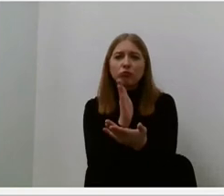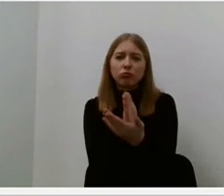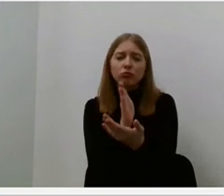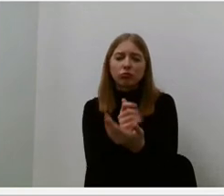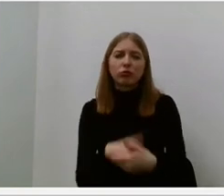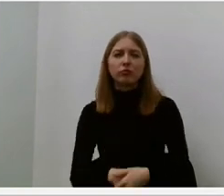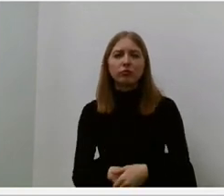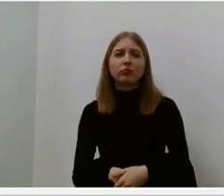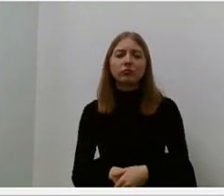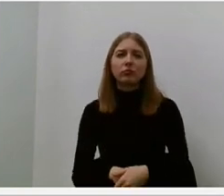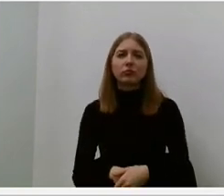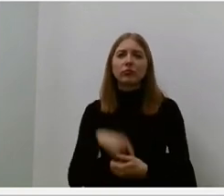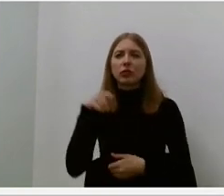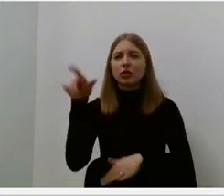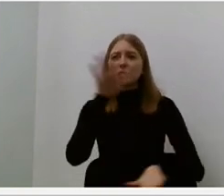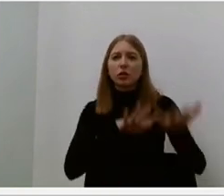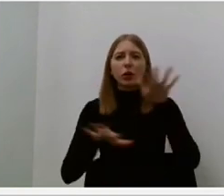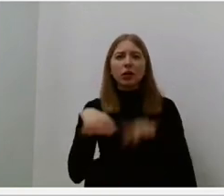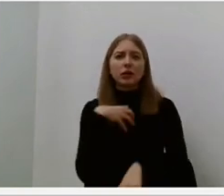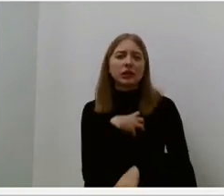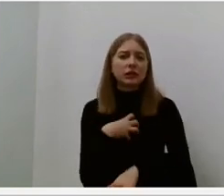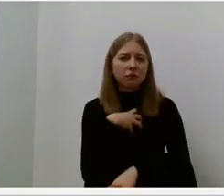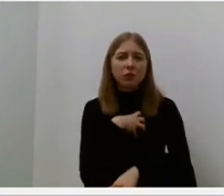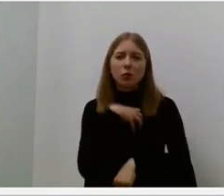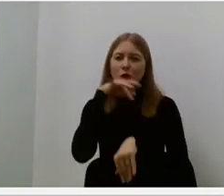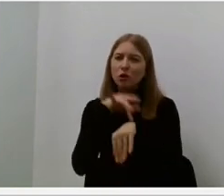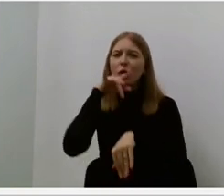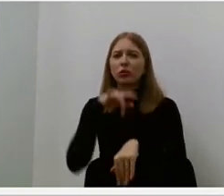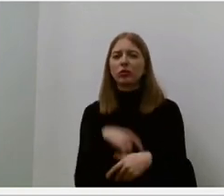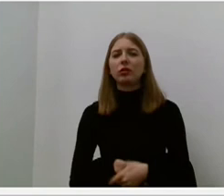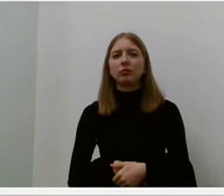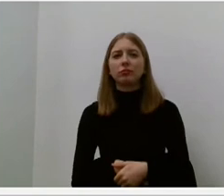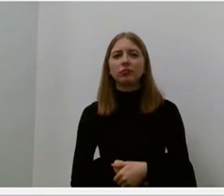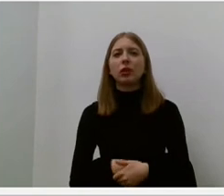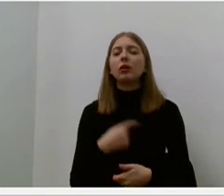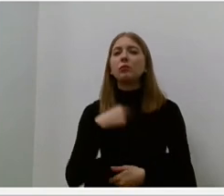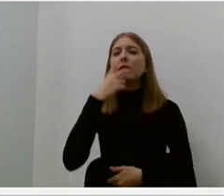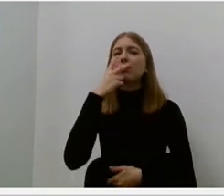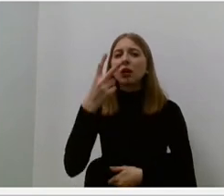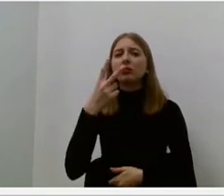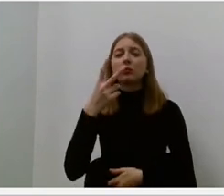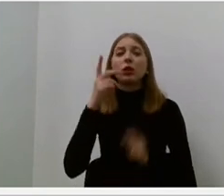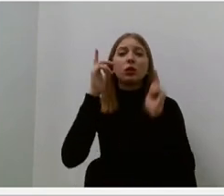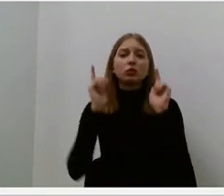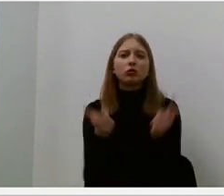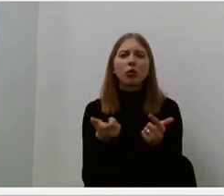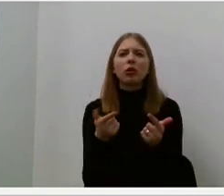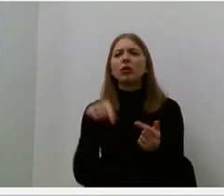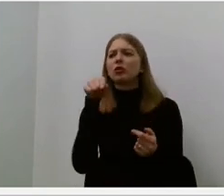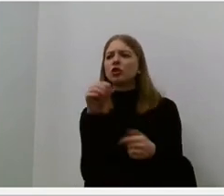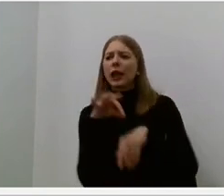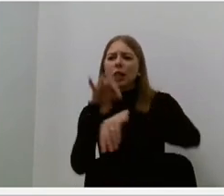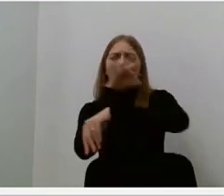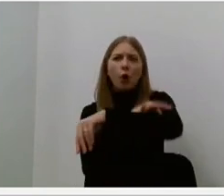galo jau tri. Mes matome, kad nors yra didžiulis nuotolis, kaip Marija rašė 16